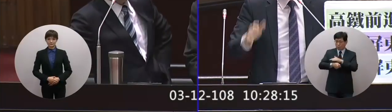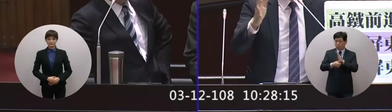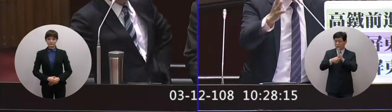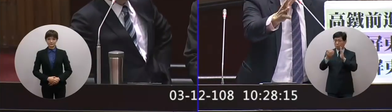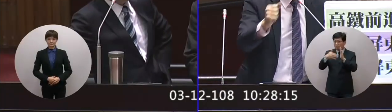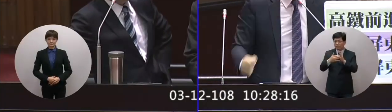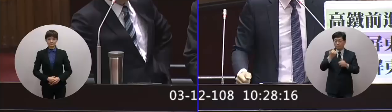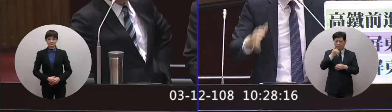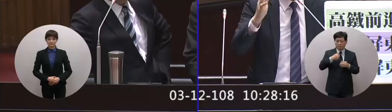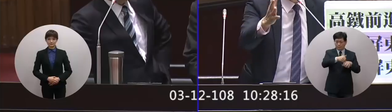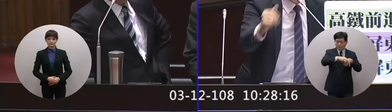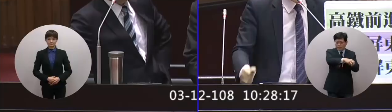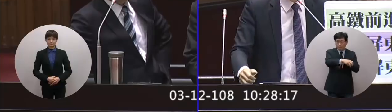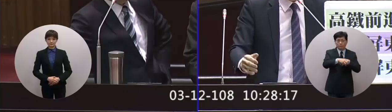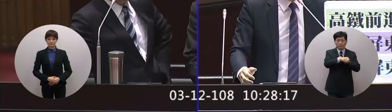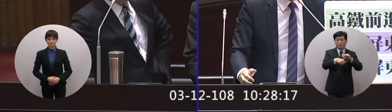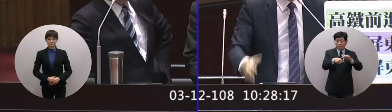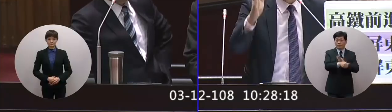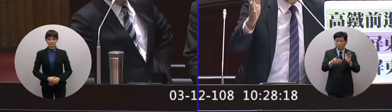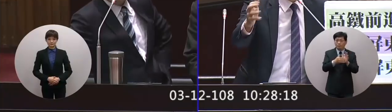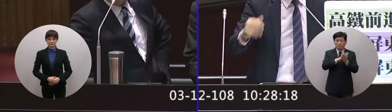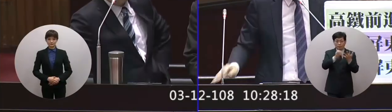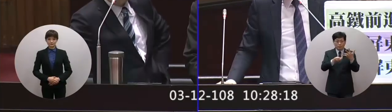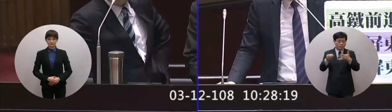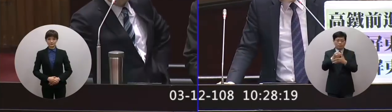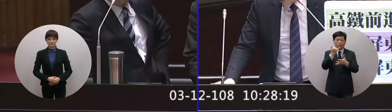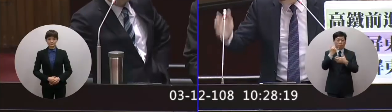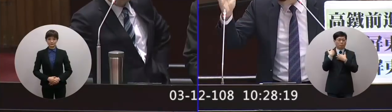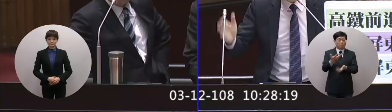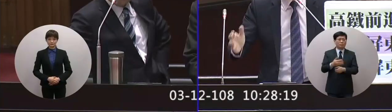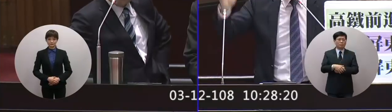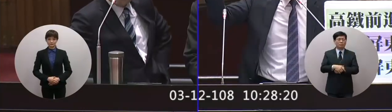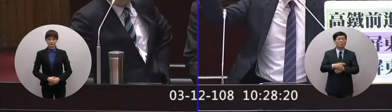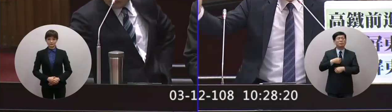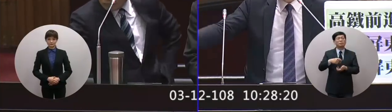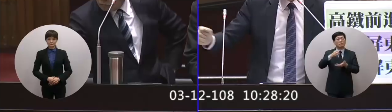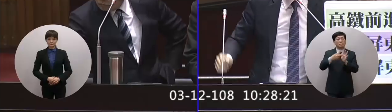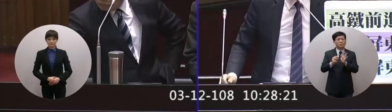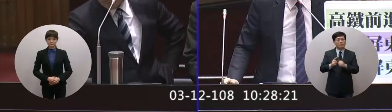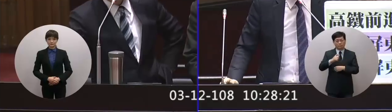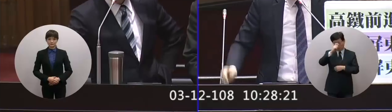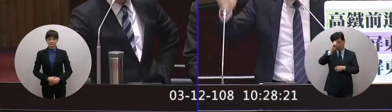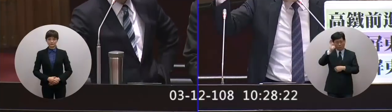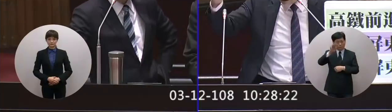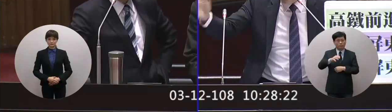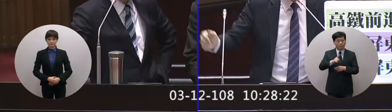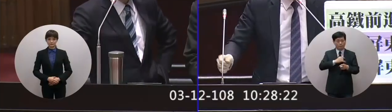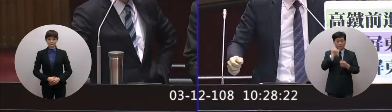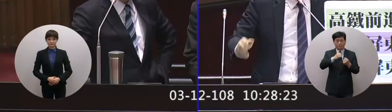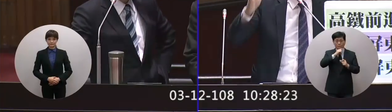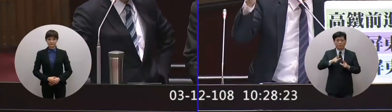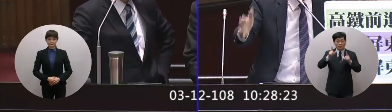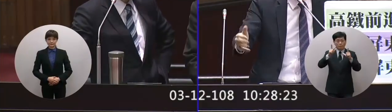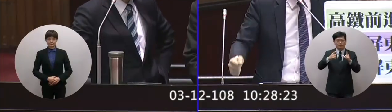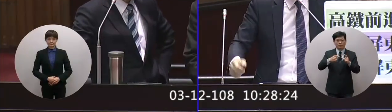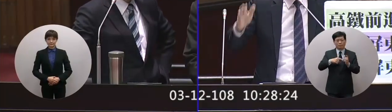校不如進他的分校進了分校以後這樣就有依靠所以我這邊提出說什麼我希望說未來你可以在屏